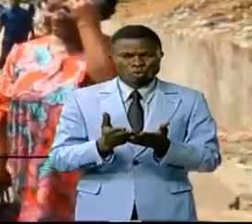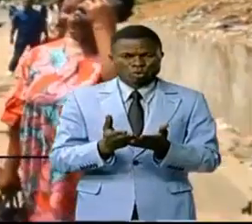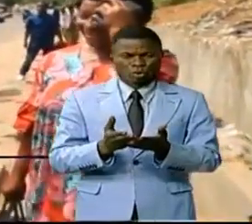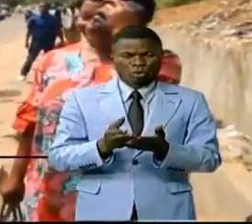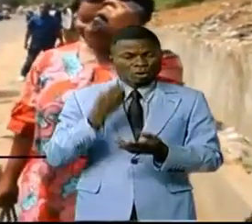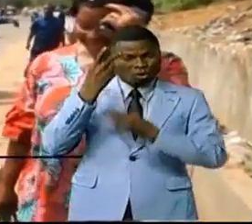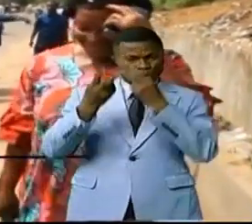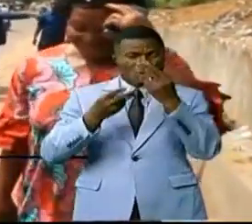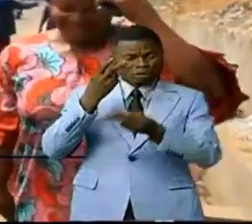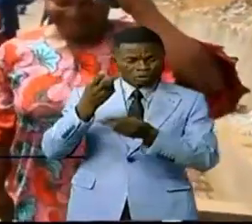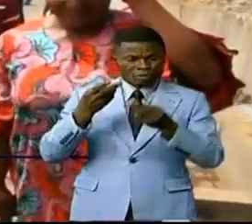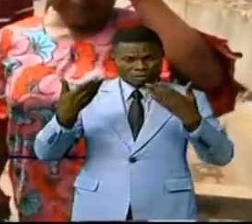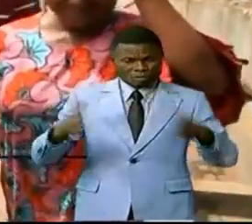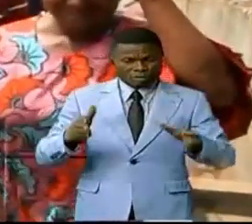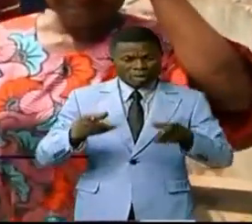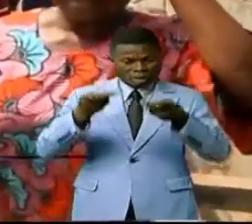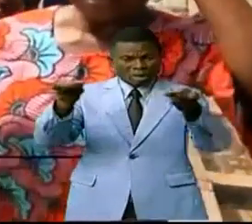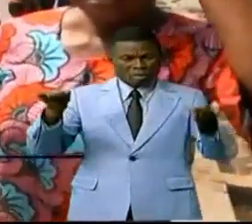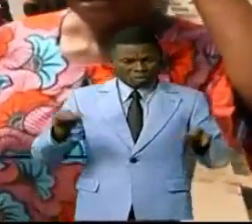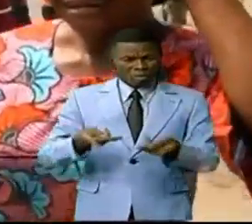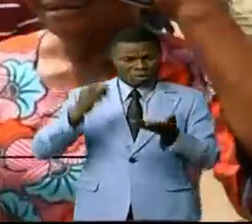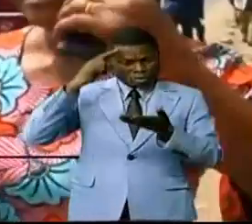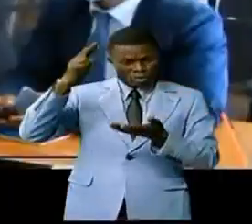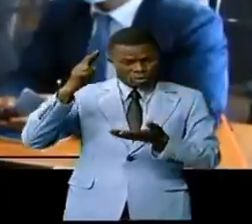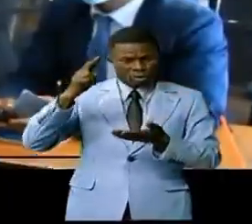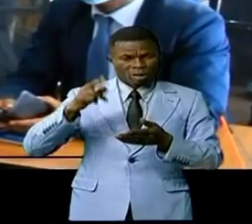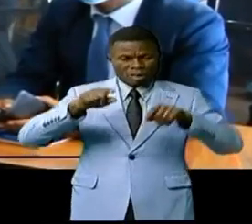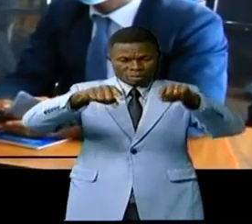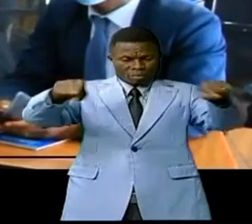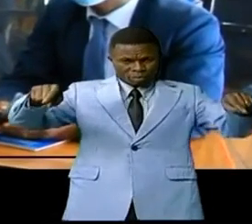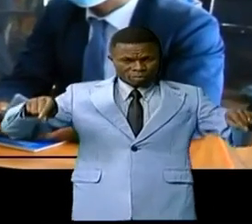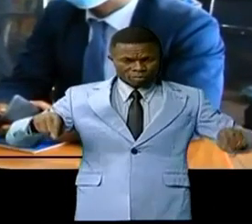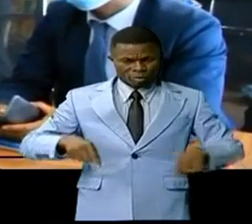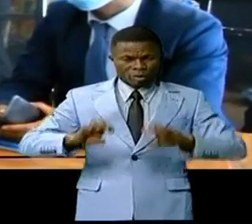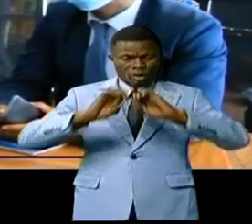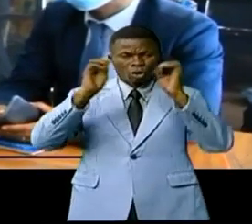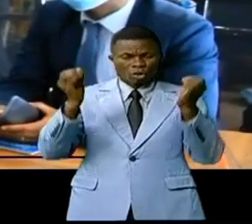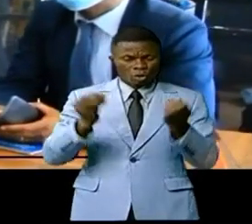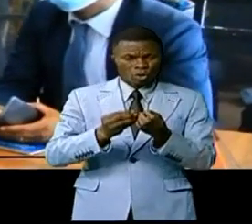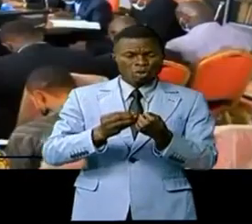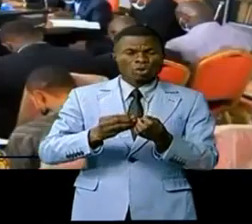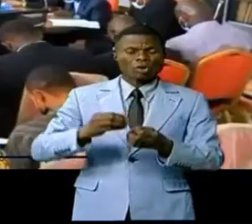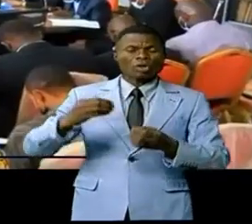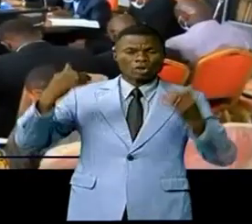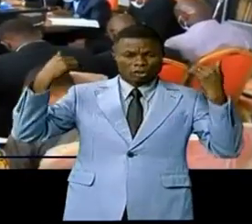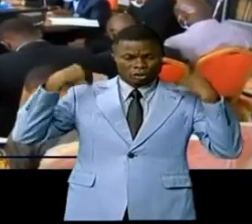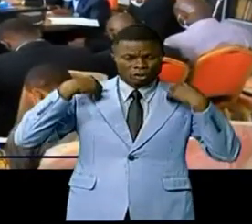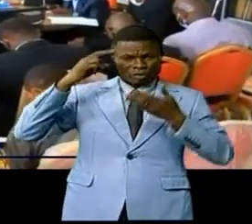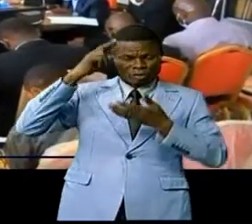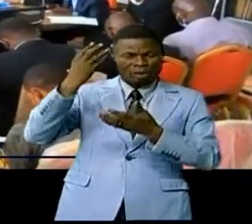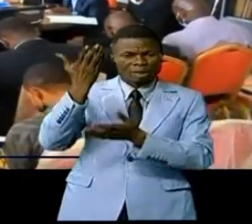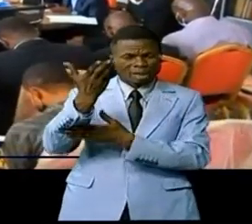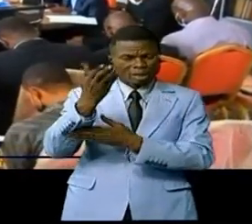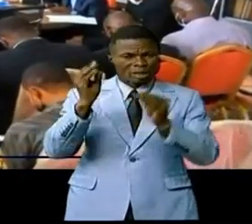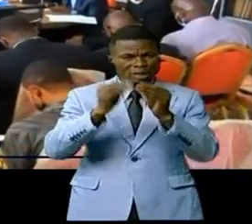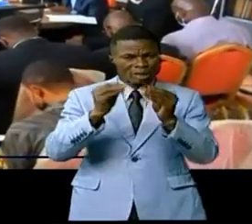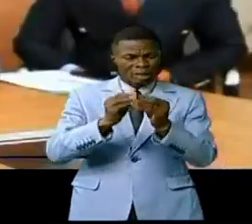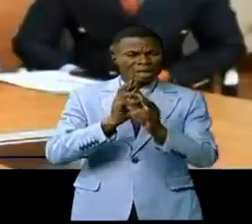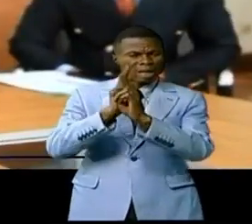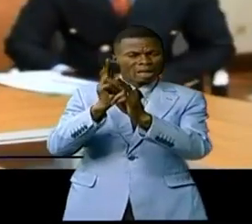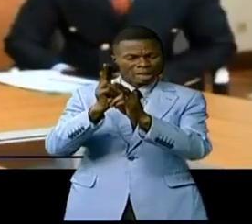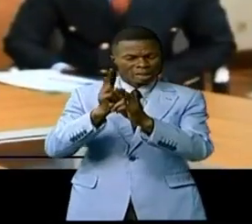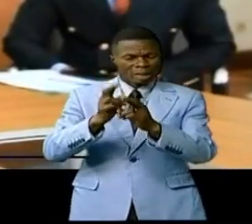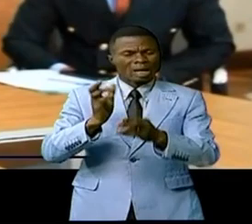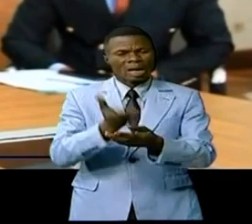la ronde d'inspection sur tous les sites pour un état des lieux, l'équipe de Kayembe a convoqué les états généraux d'assainissement.